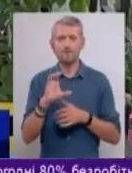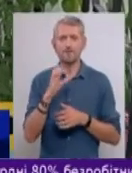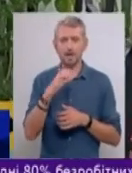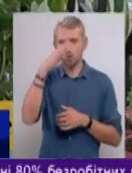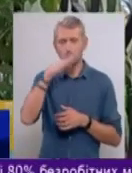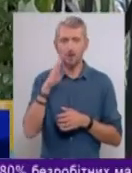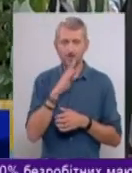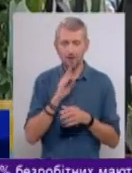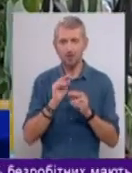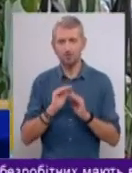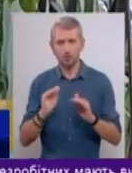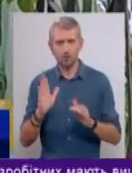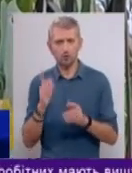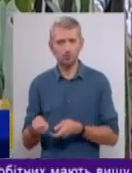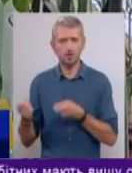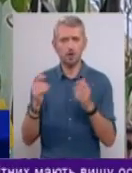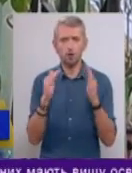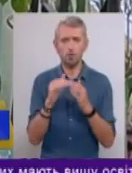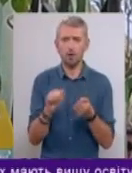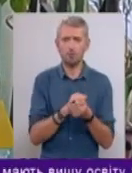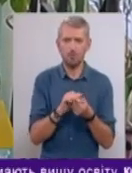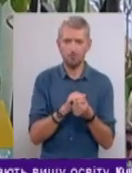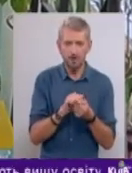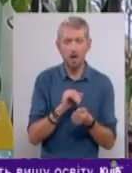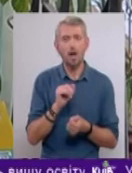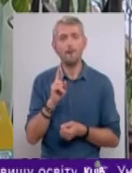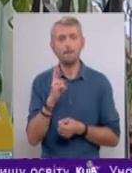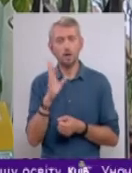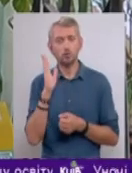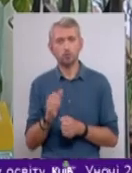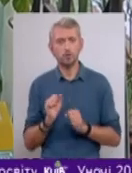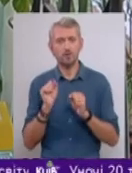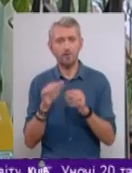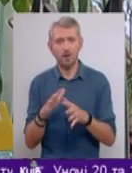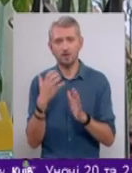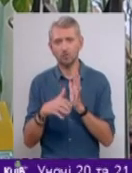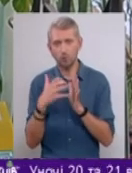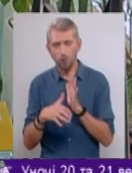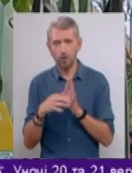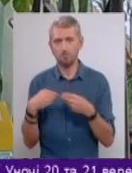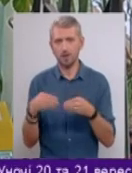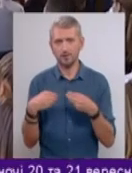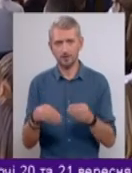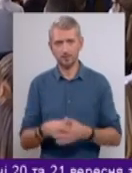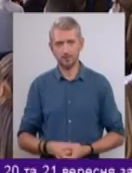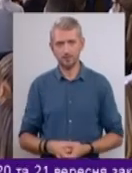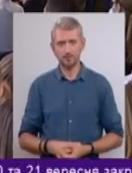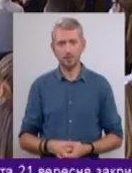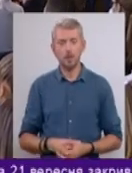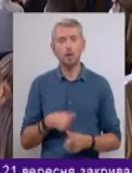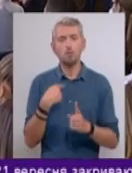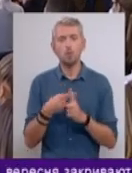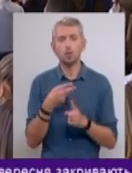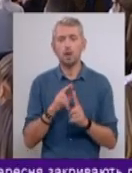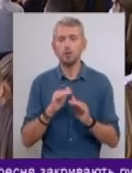та учні будуть приносити з дому папір, а от в п'ятницю будуть здавати скло та пластик. Крім того,